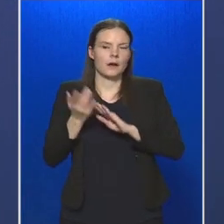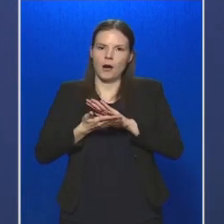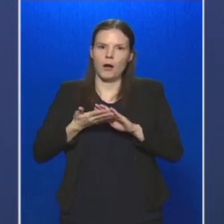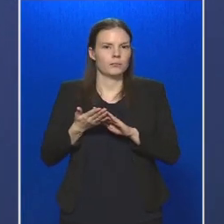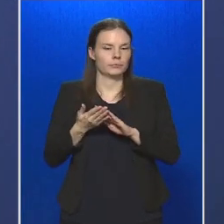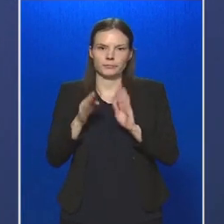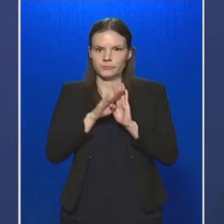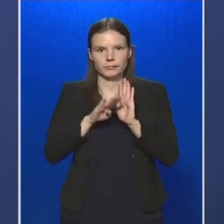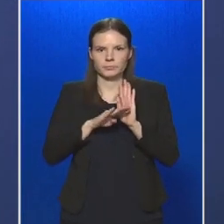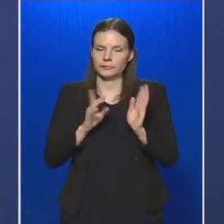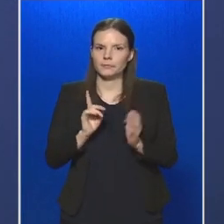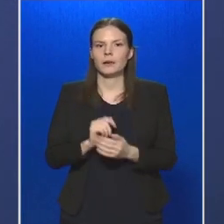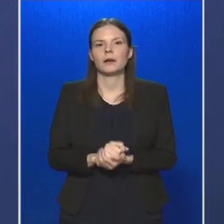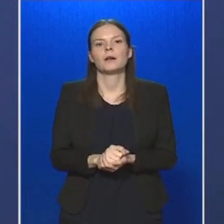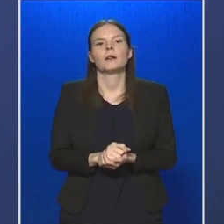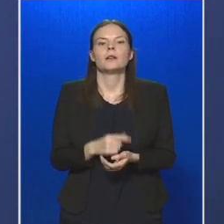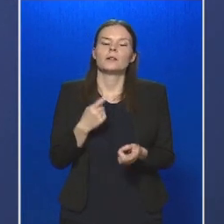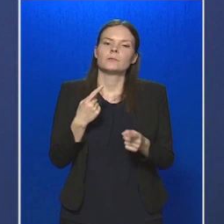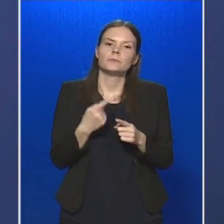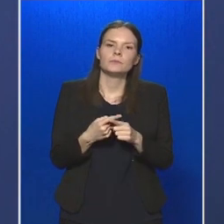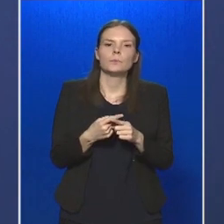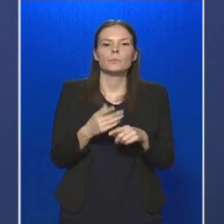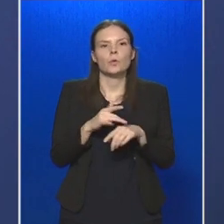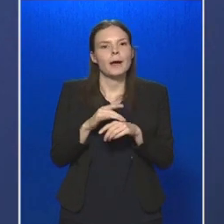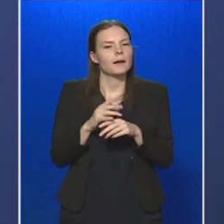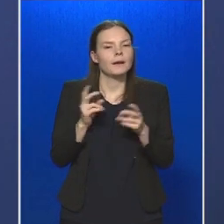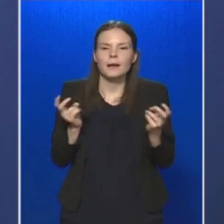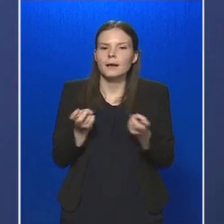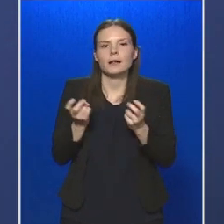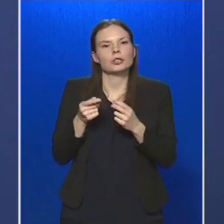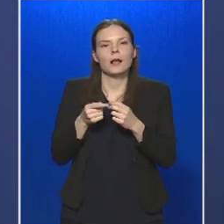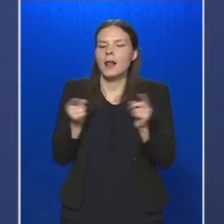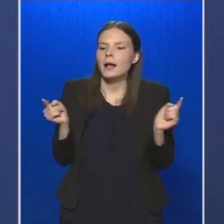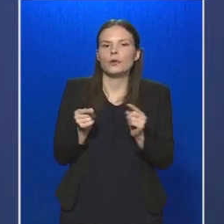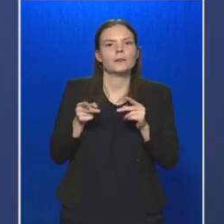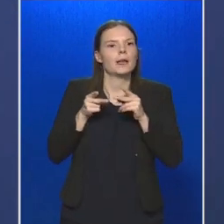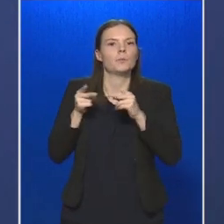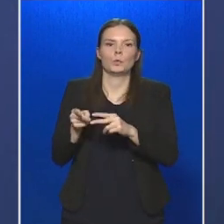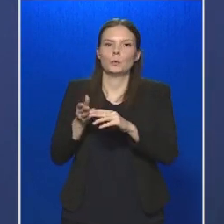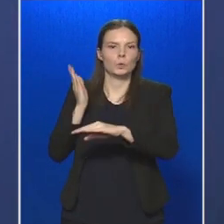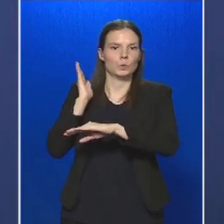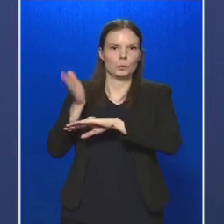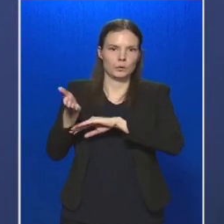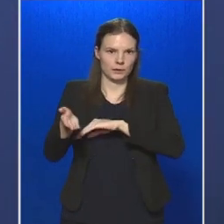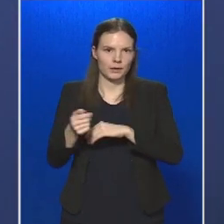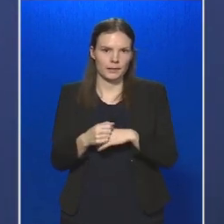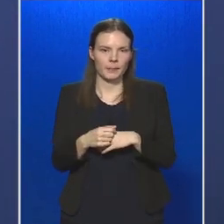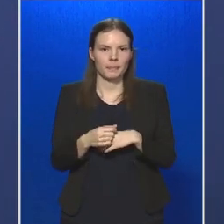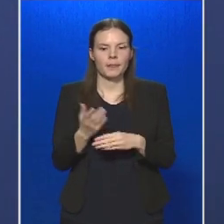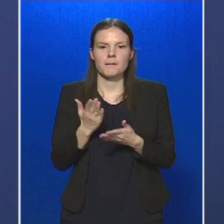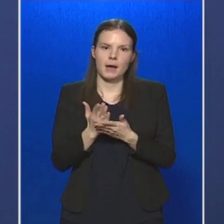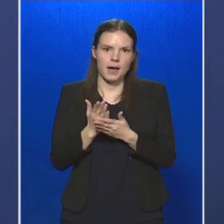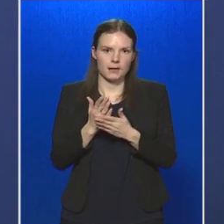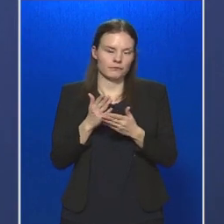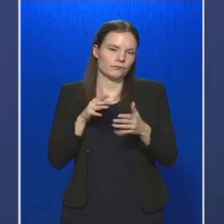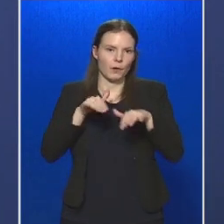tétel. Keresse meg a lehető legrövidebb útvonalat. Jelentősen csökkent a forgalom